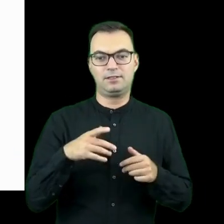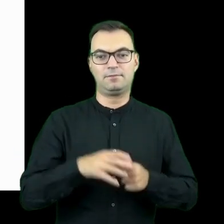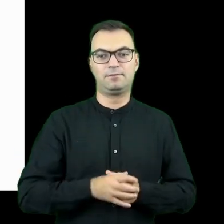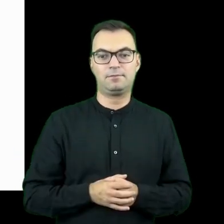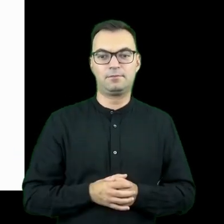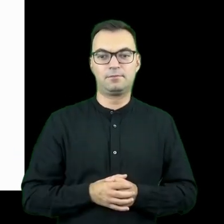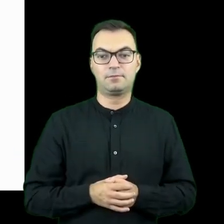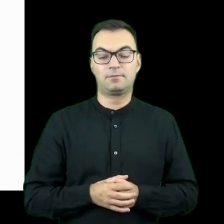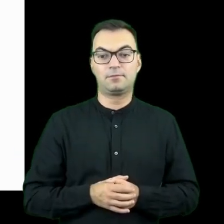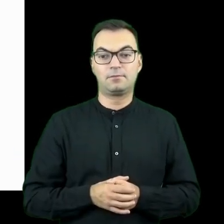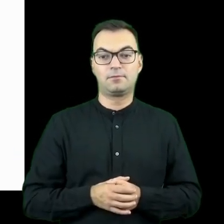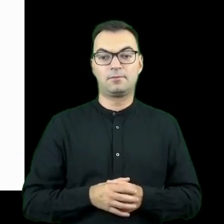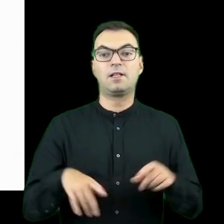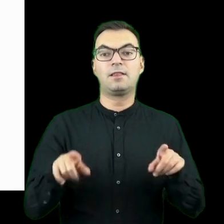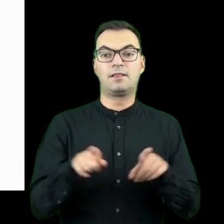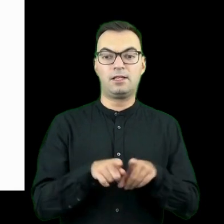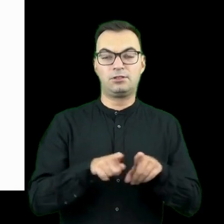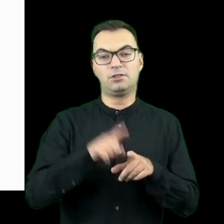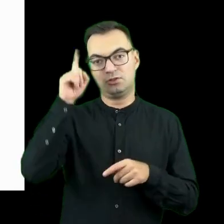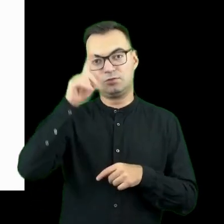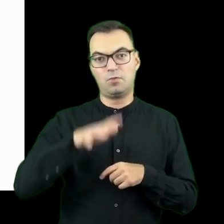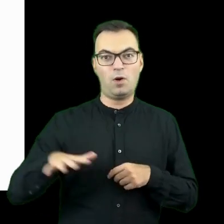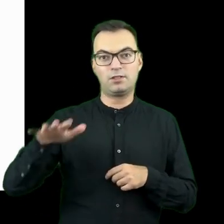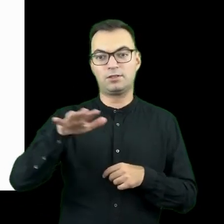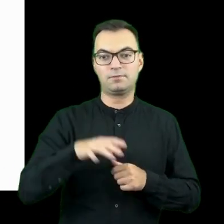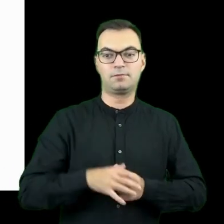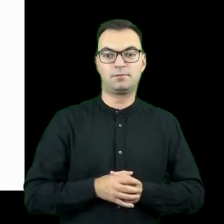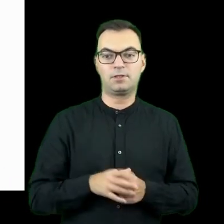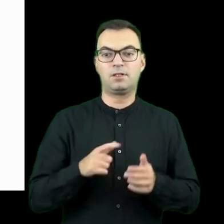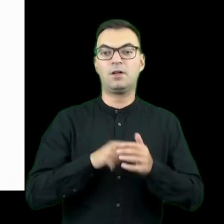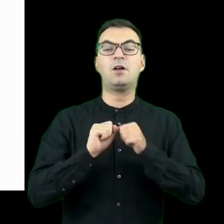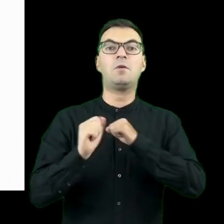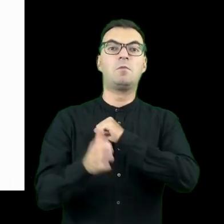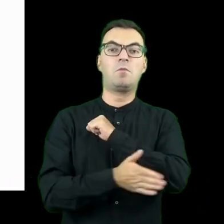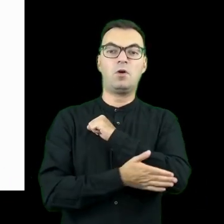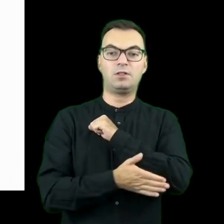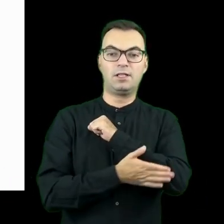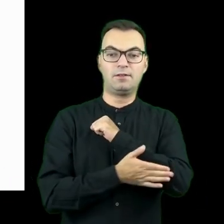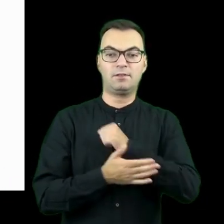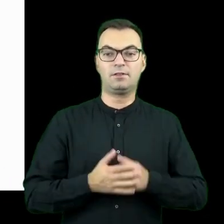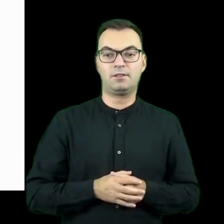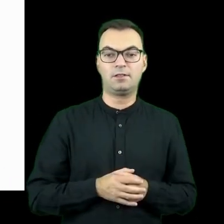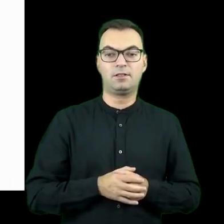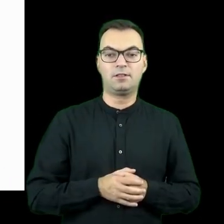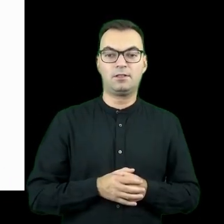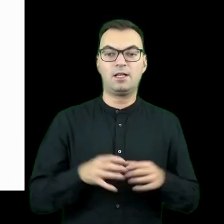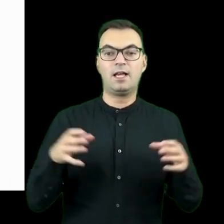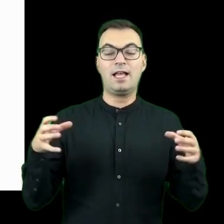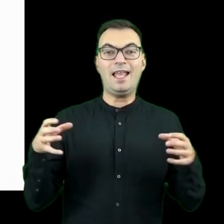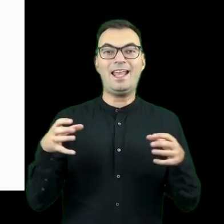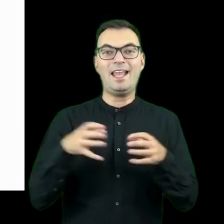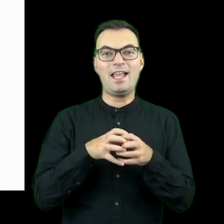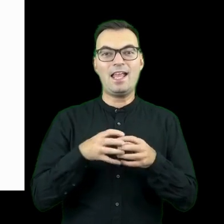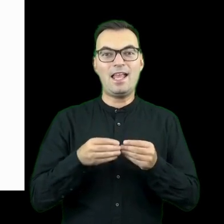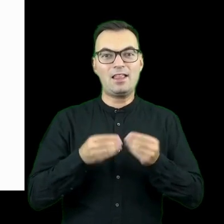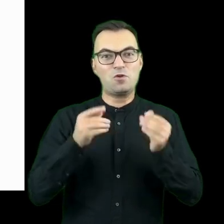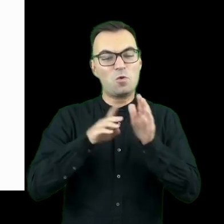innowacyjnością, również w innowacjach społecznych. To jest podstawą do inkubatora pomysłów,